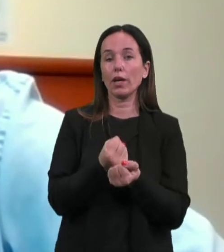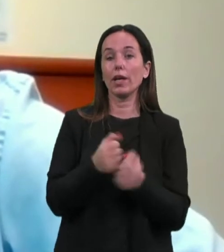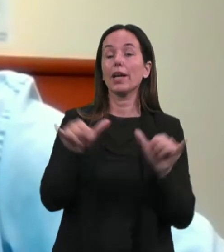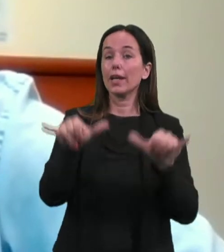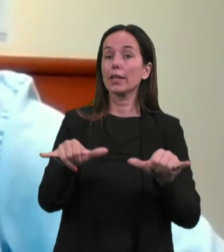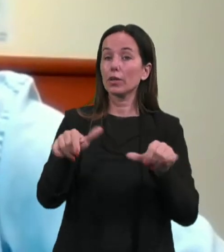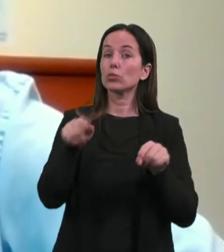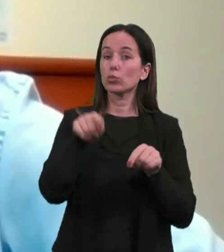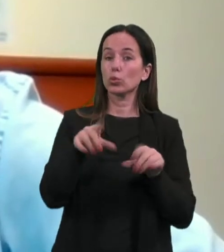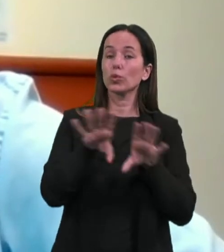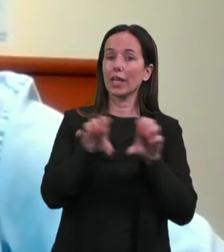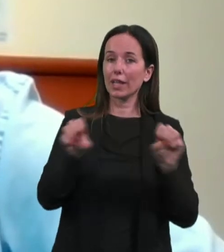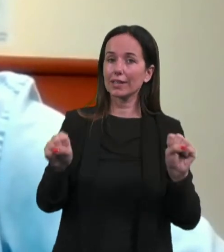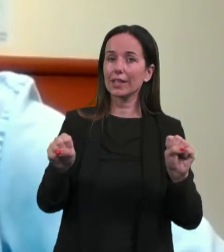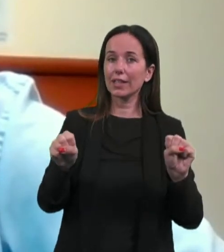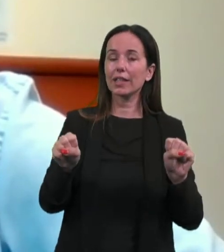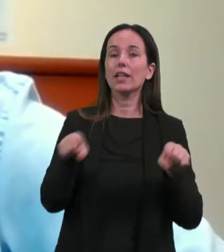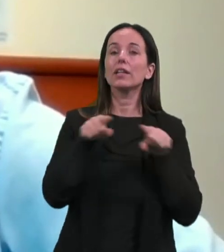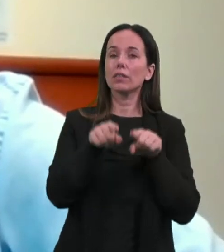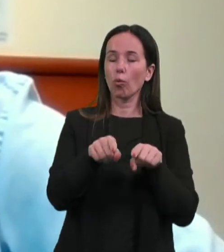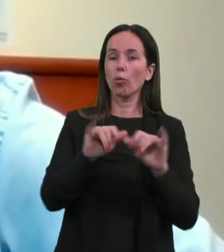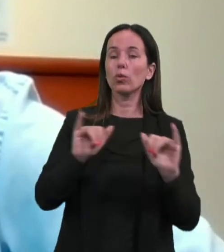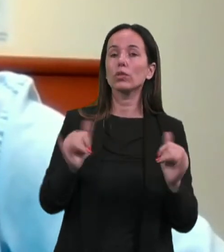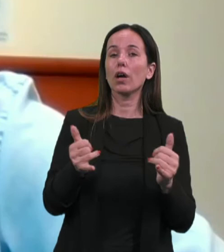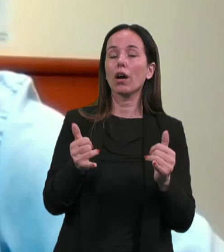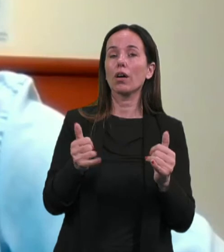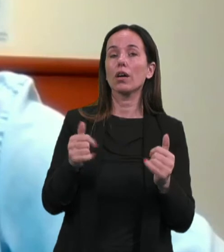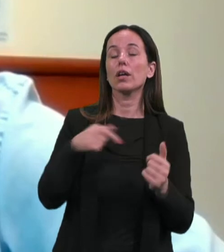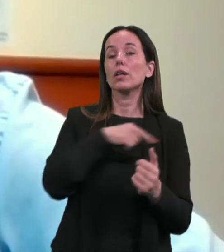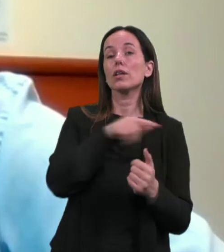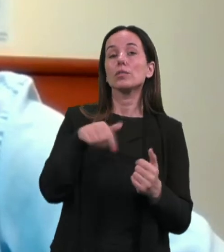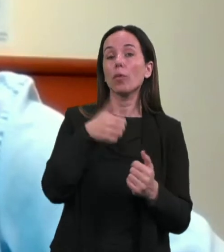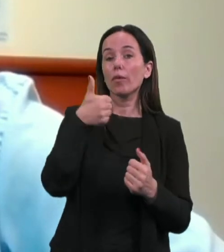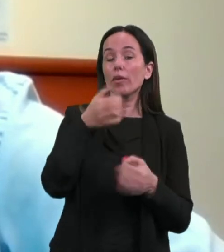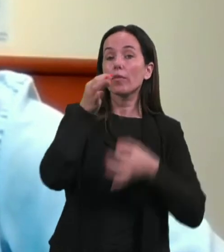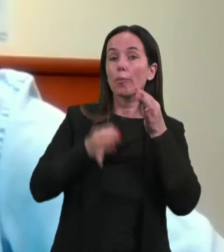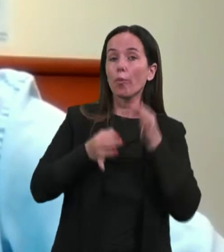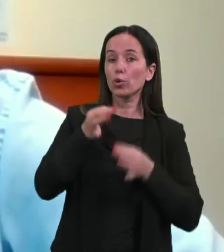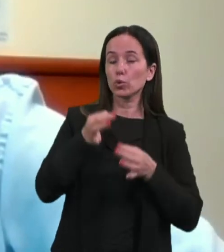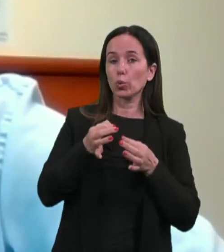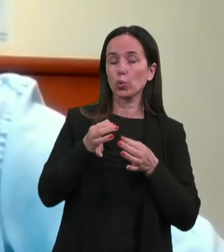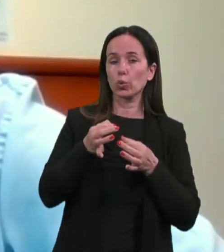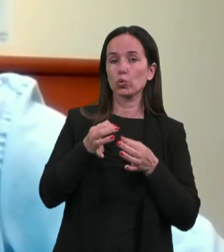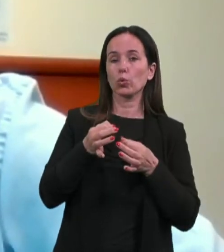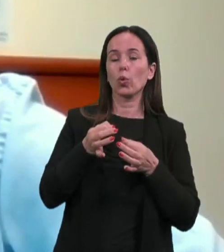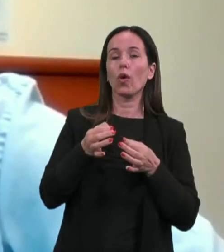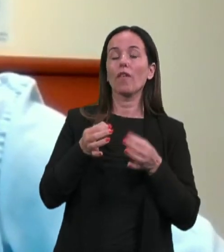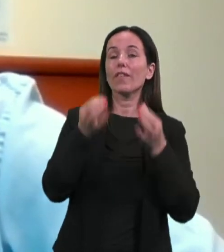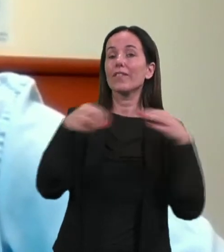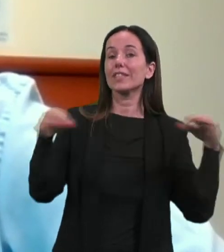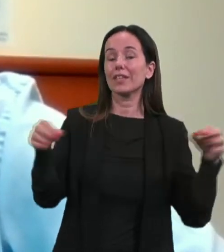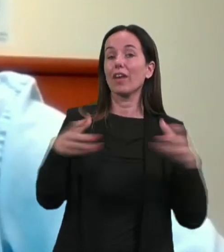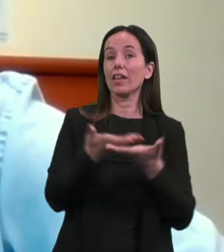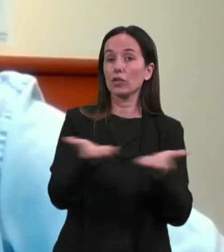Bledu smo to naredili tako, da smo v prvem poizkusu v festivalni dvorani